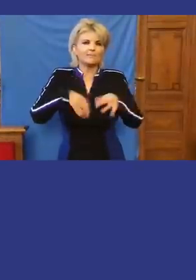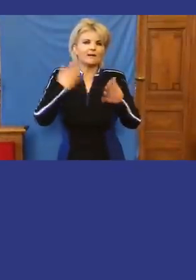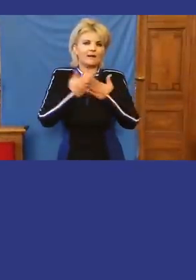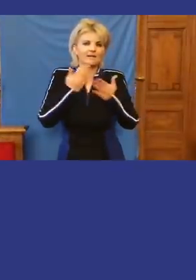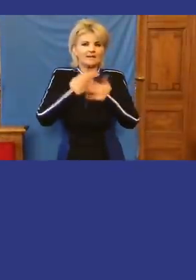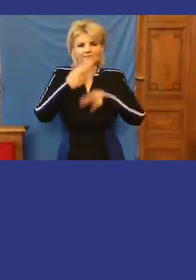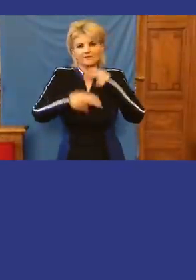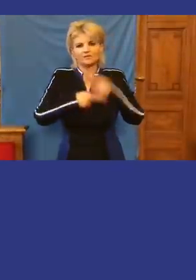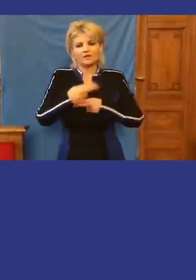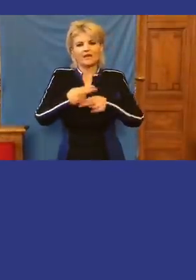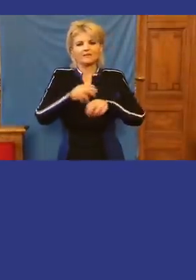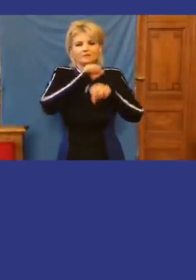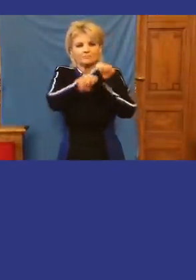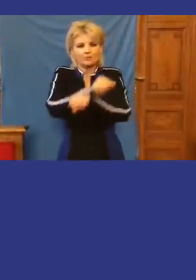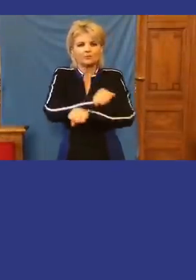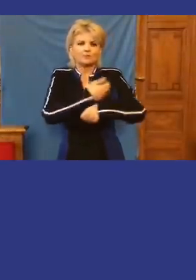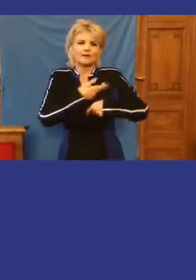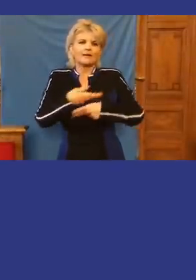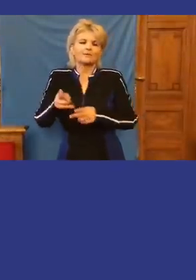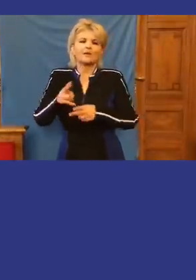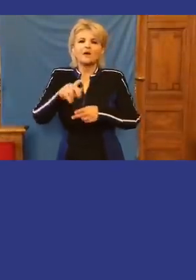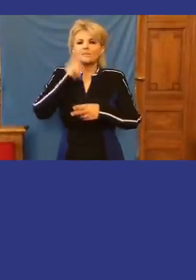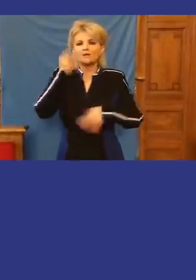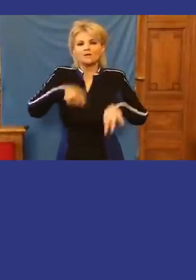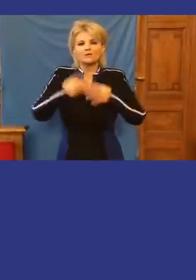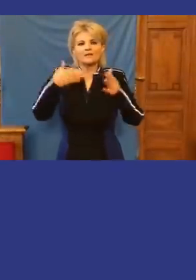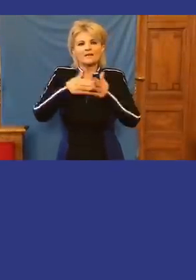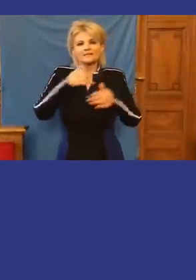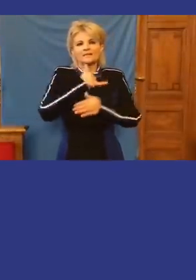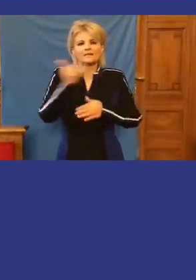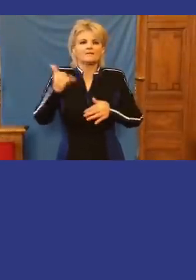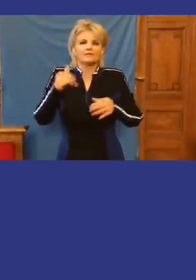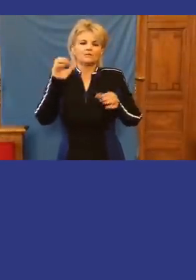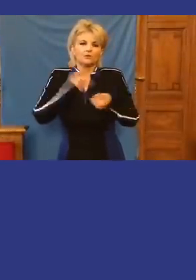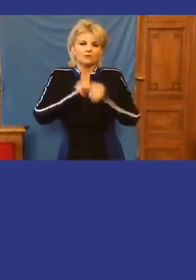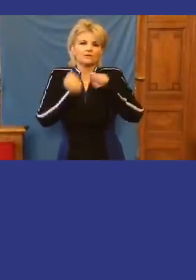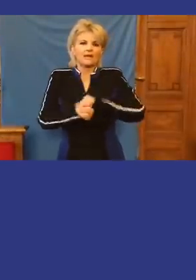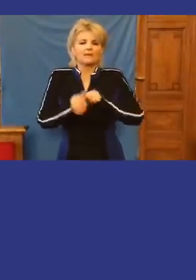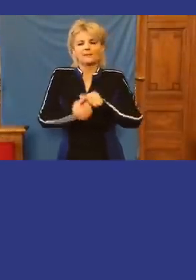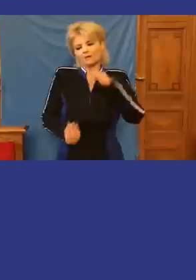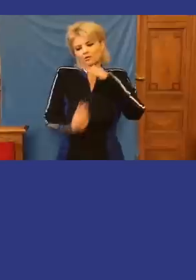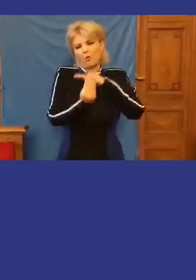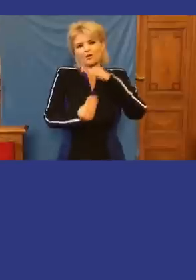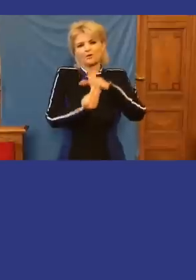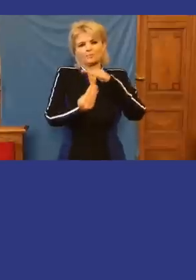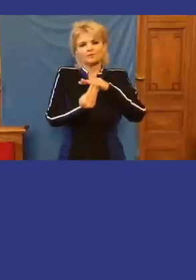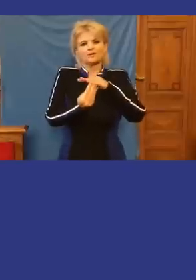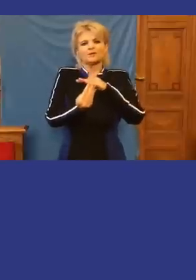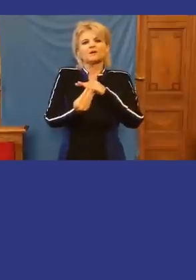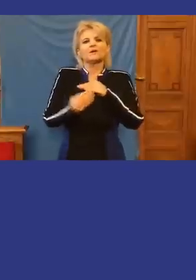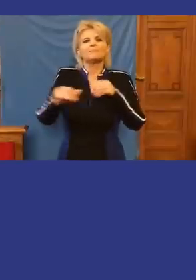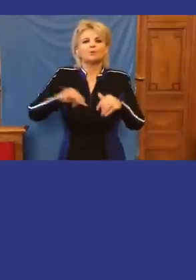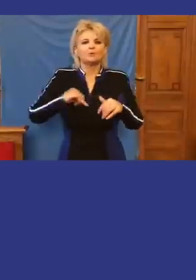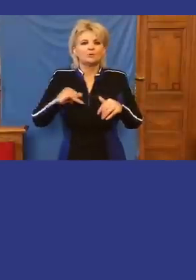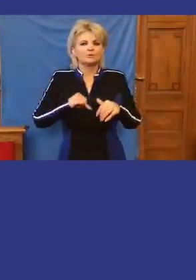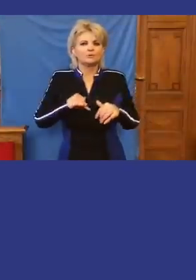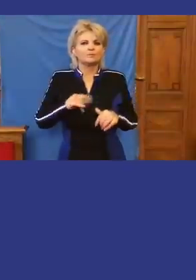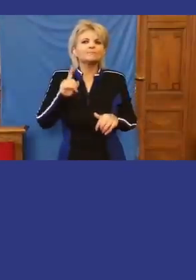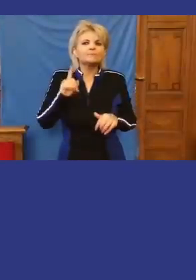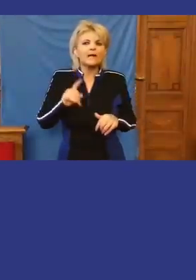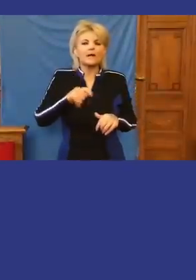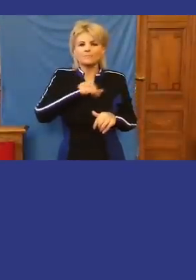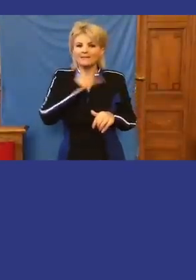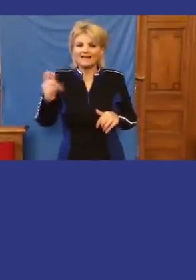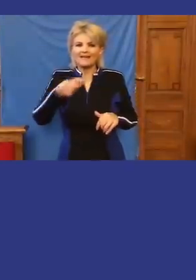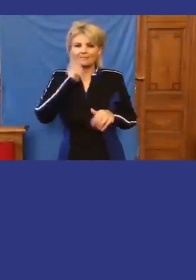kerüljenek Magyarország ezer éves történelmének legkorruptabb bűnözői. Ezzel szemben a Mideki Magyarországa Mozgalom példát mutatott. Úgy,